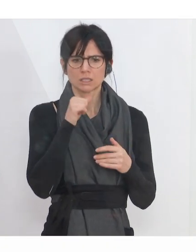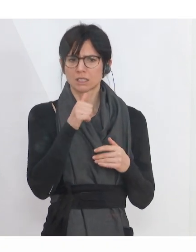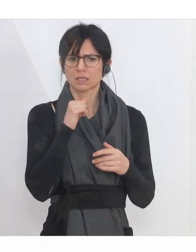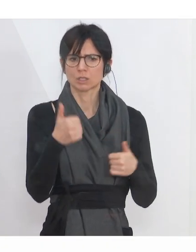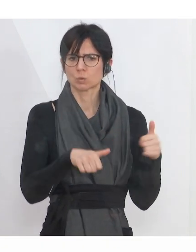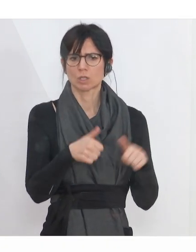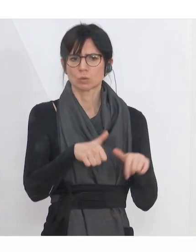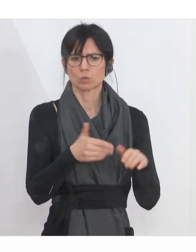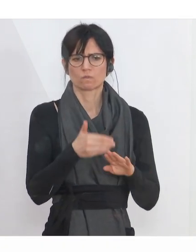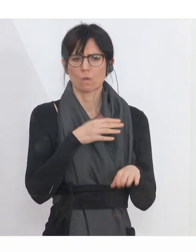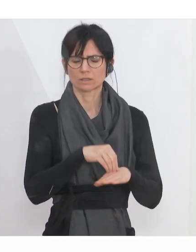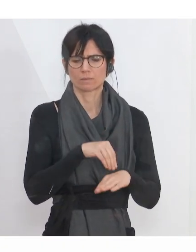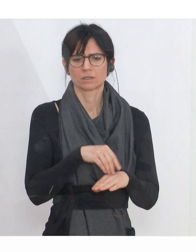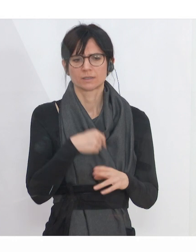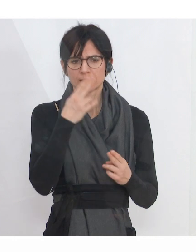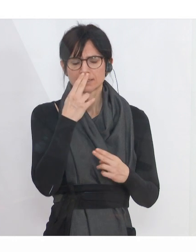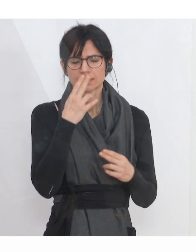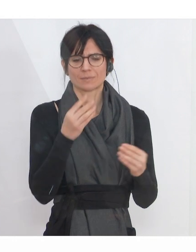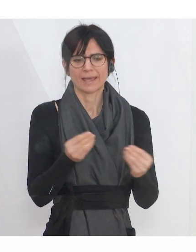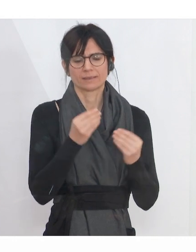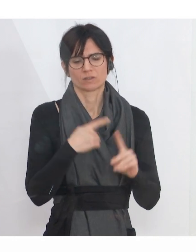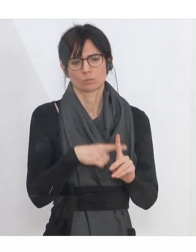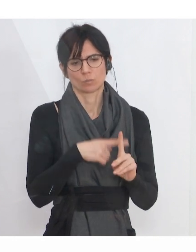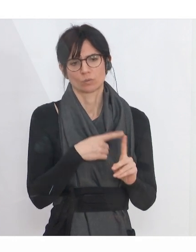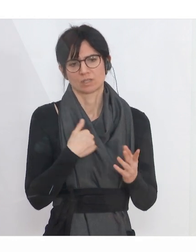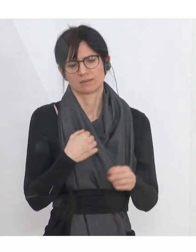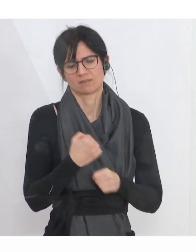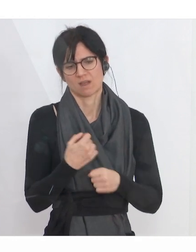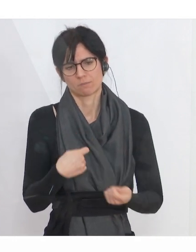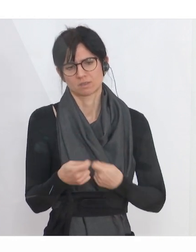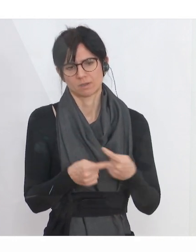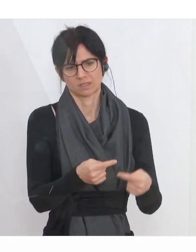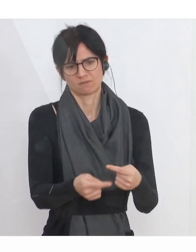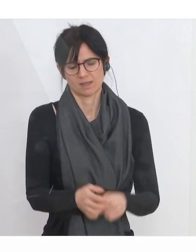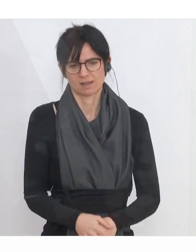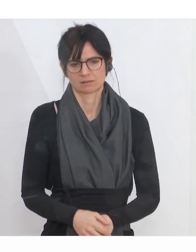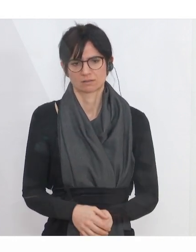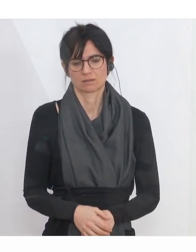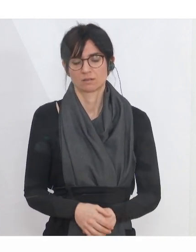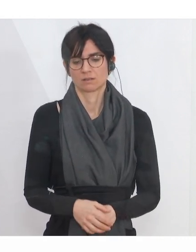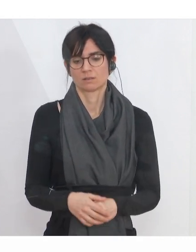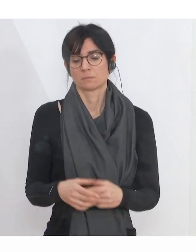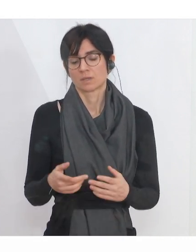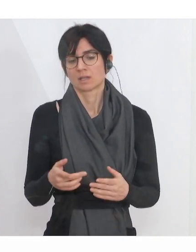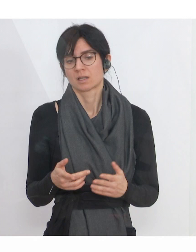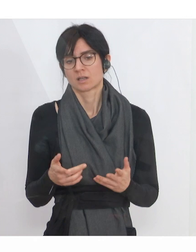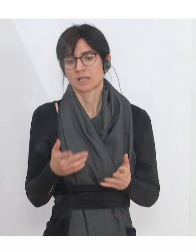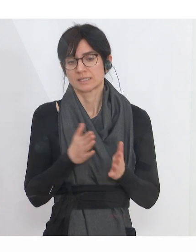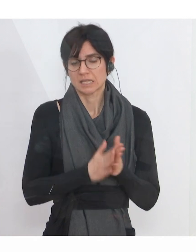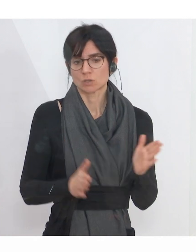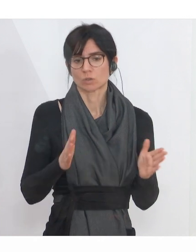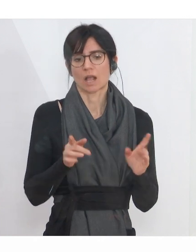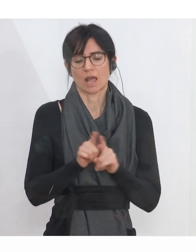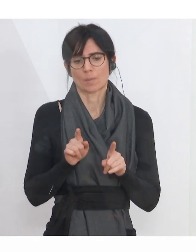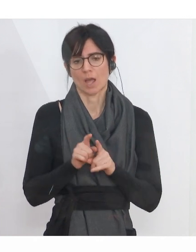Voranmeldungen mehr. Auch da sieht man den leicht positiven Trend am Arbeitsmarkt, der sich jetzt sowohl saisonal als auch aufgrund